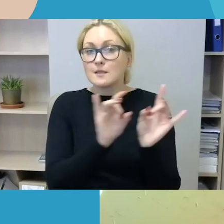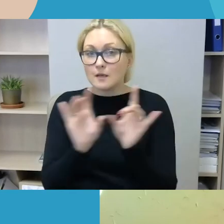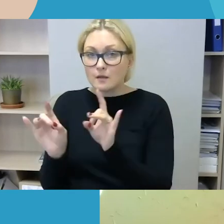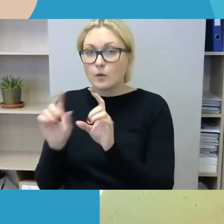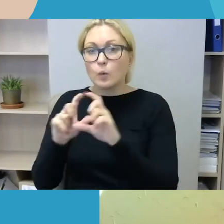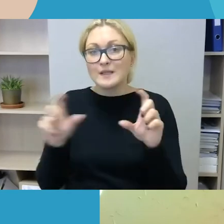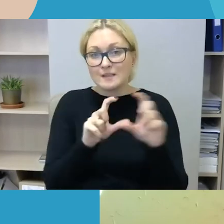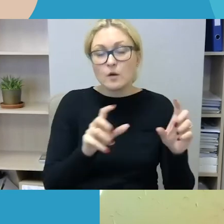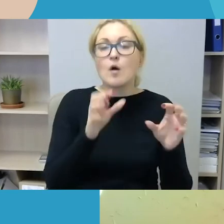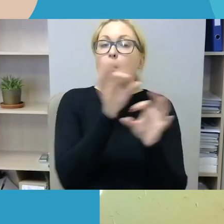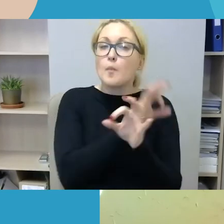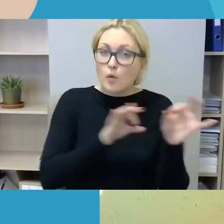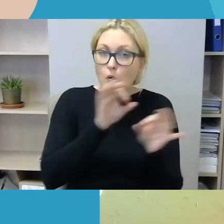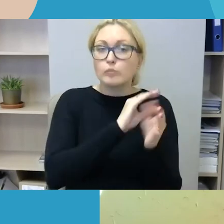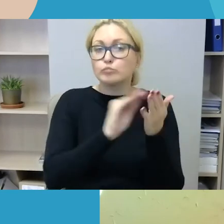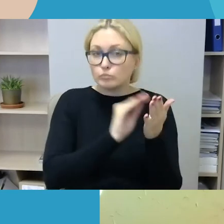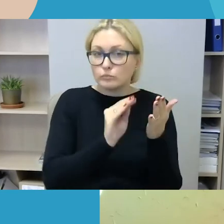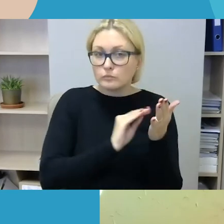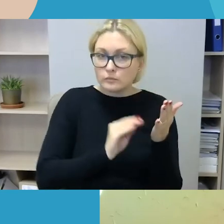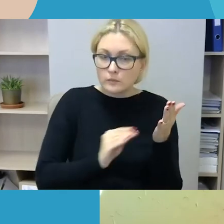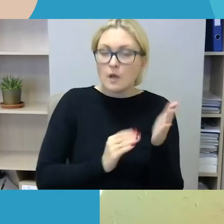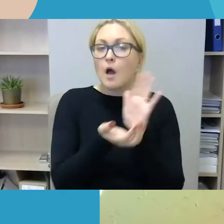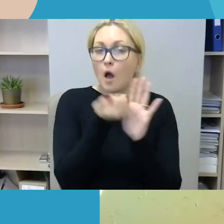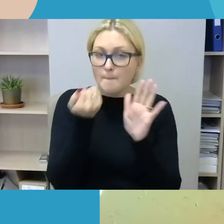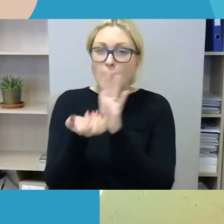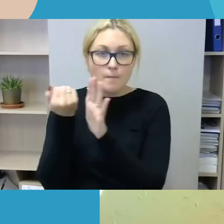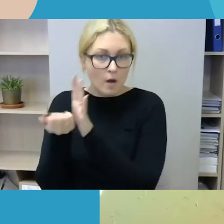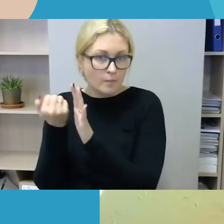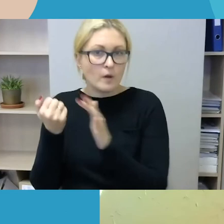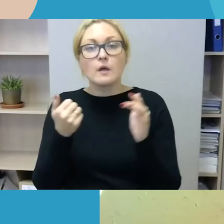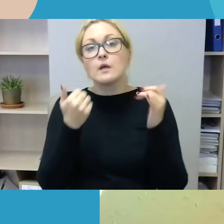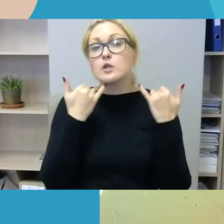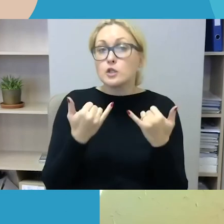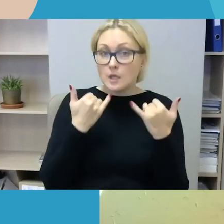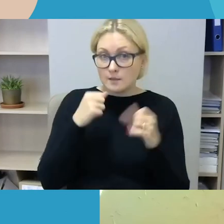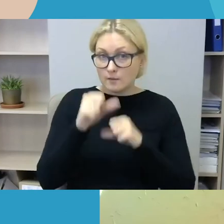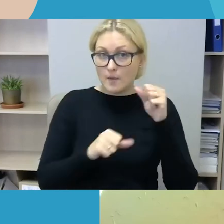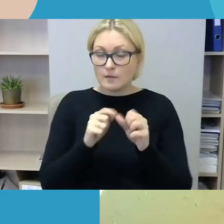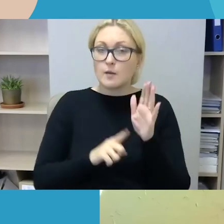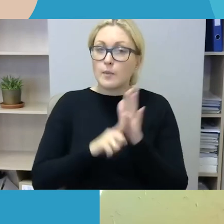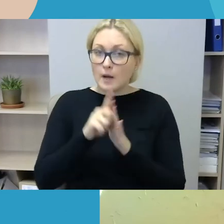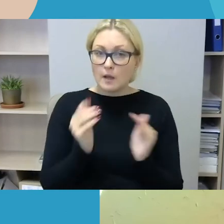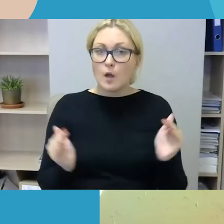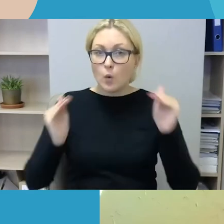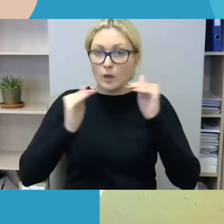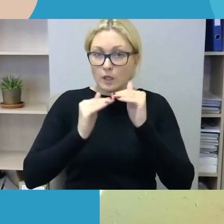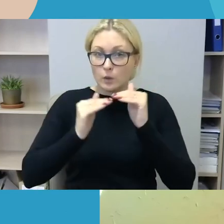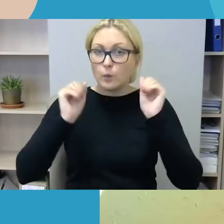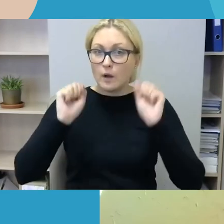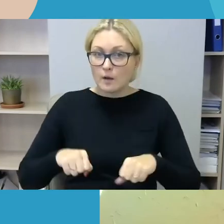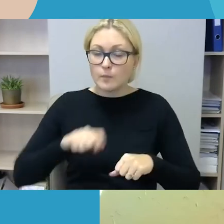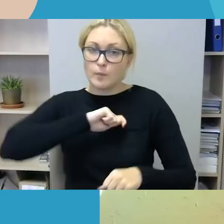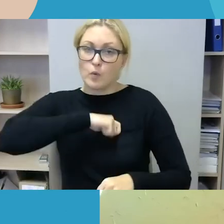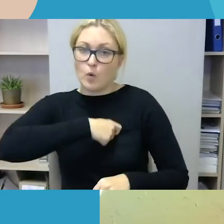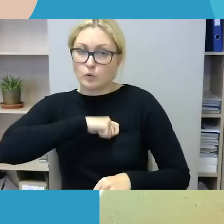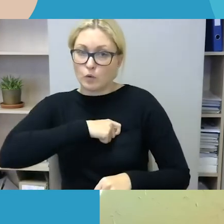projektai. Tai šiais metais prasidėjo lygių galimybių kontrolėrių starnybos įgyvendinamas projektas, būtent